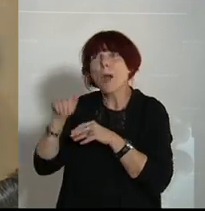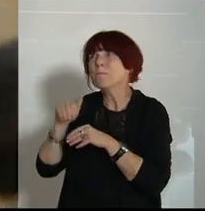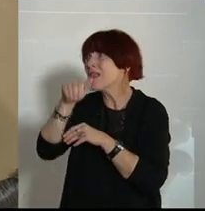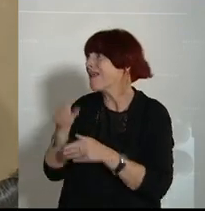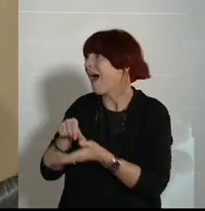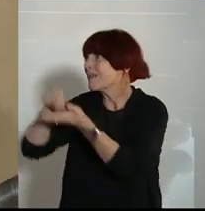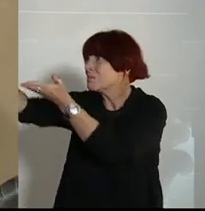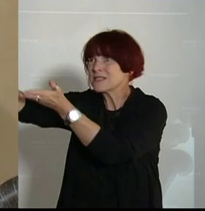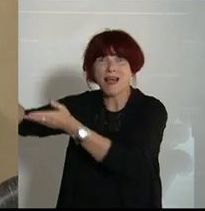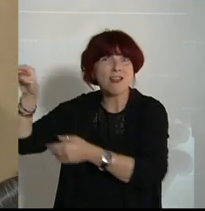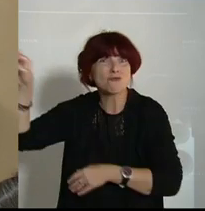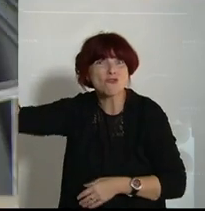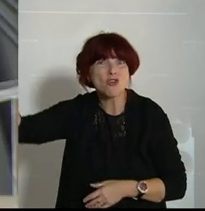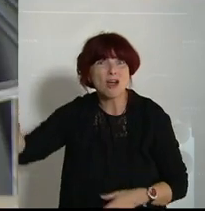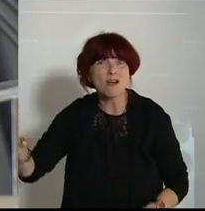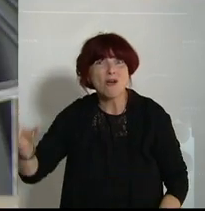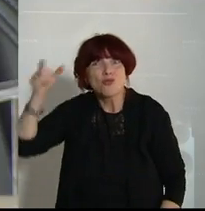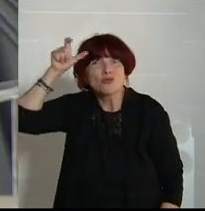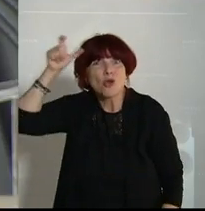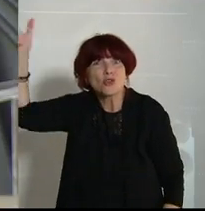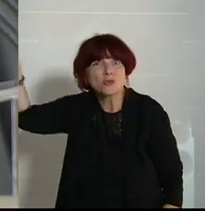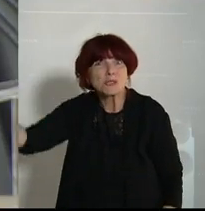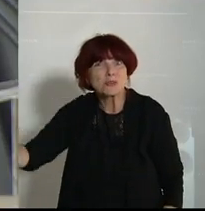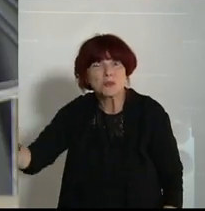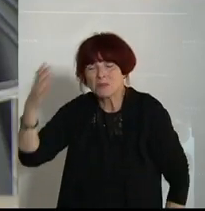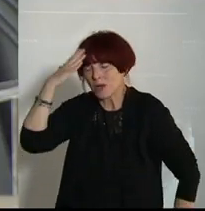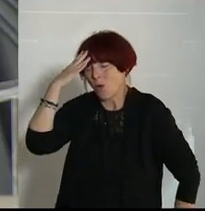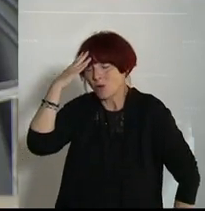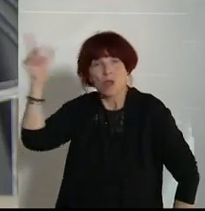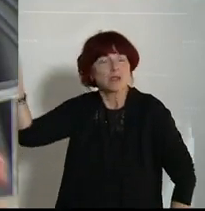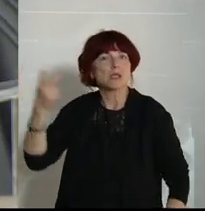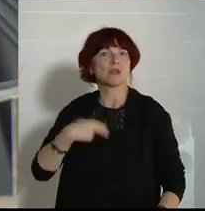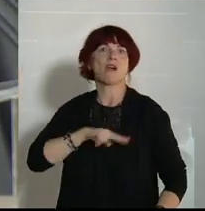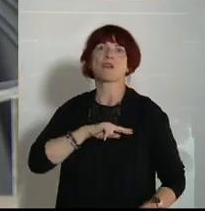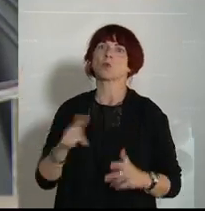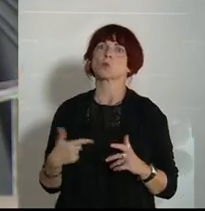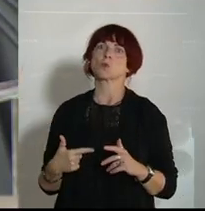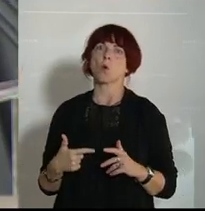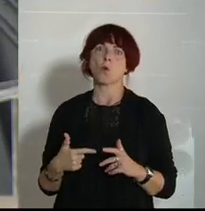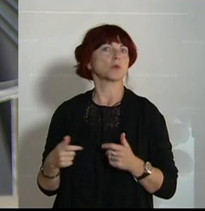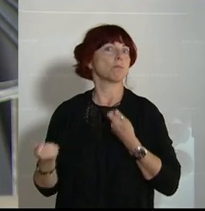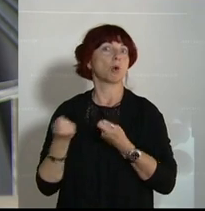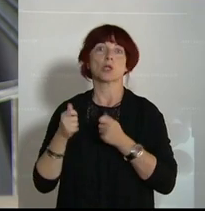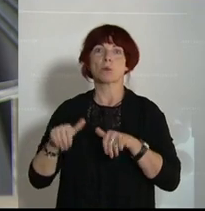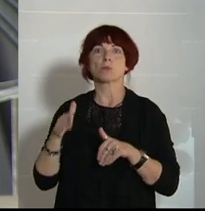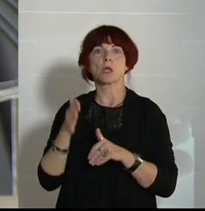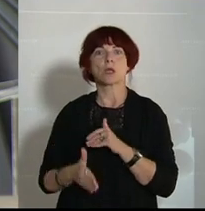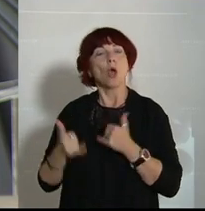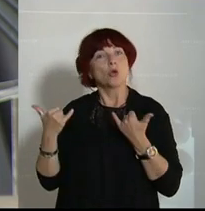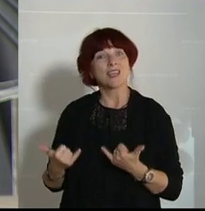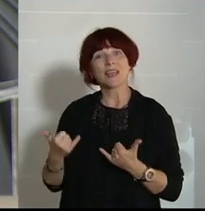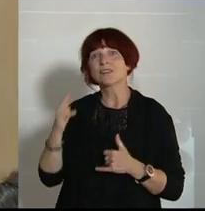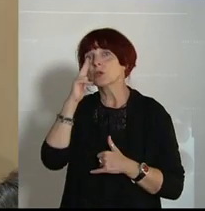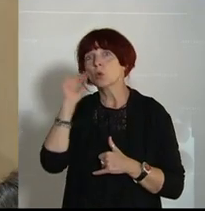Das kann es ja wirklich nicht sein. Und diese unverantwortliche Politik gehört beendet. Und jetzt ganz aktuell im Juni haben